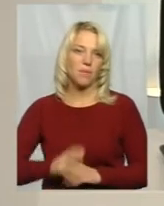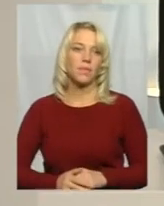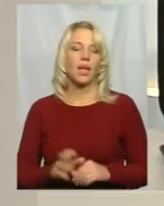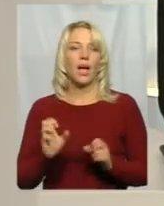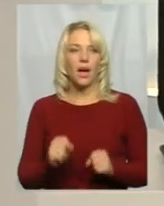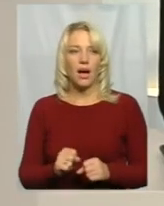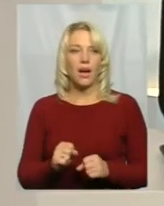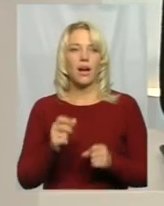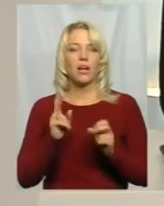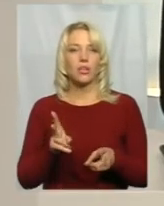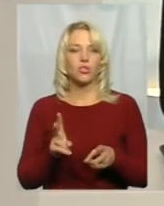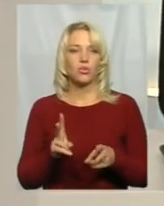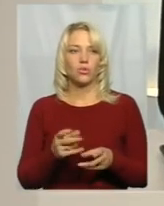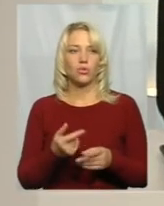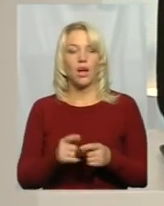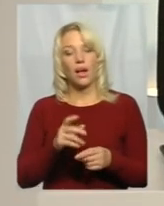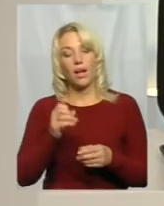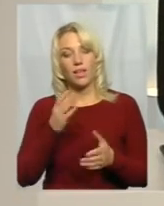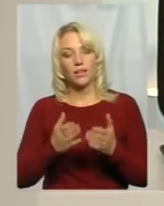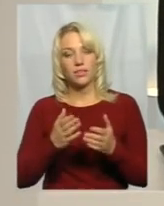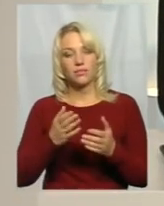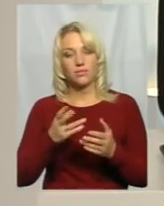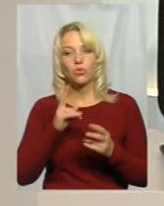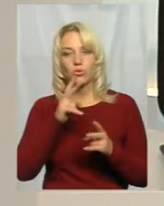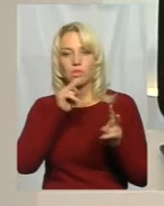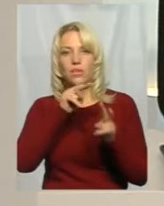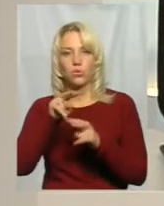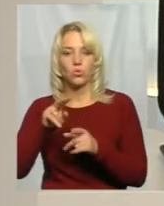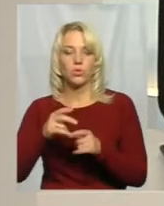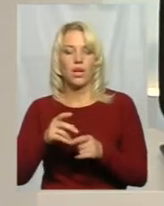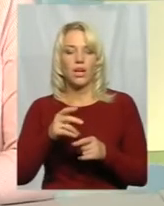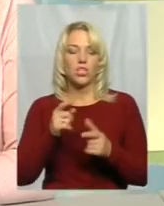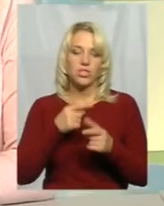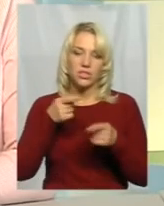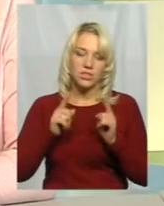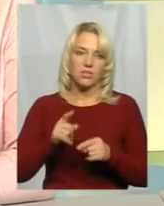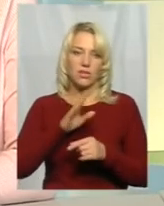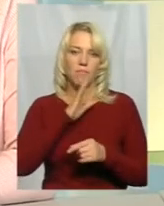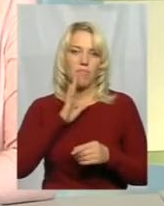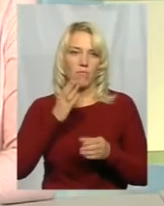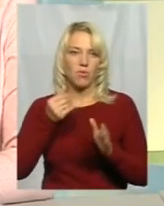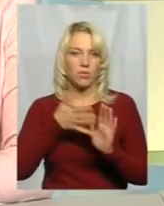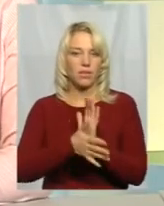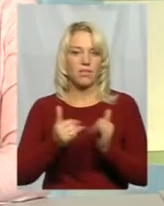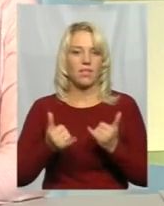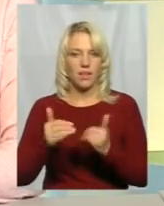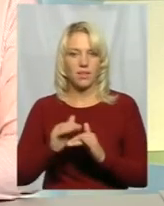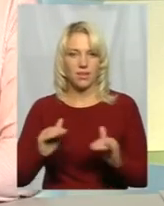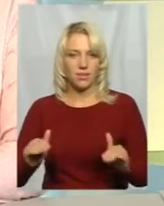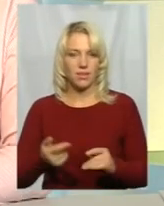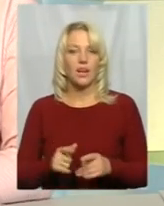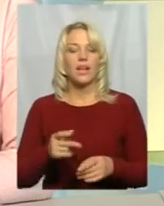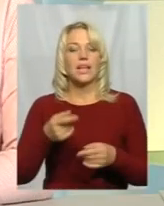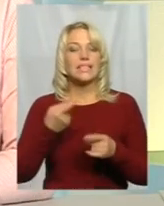відстежує, чи насправді в інтересах дитини використані ті кошти? Фактично, за цим мають дивитися органи опіки і опікування.